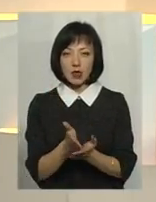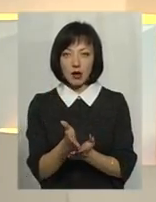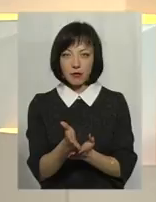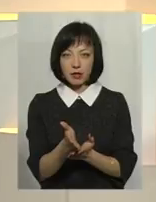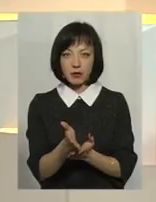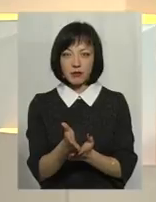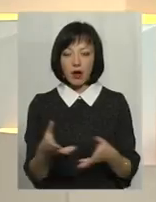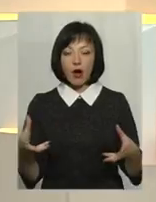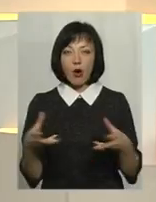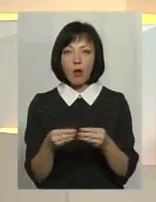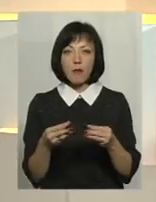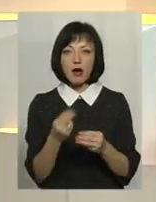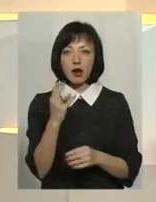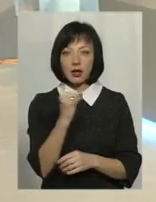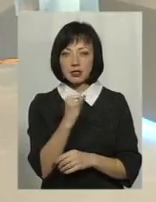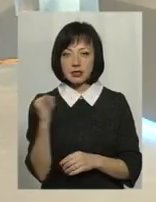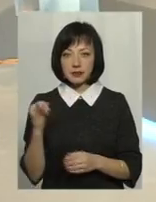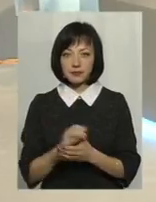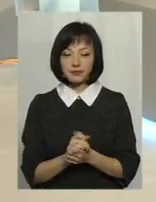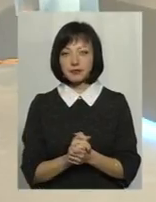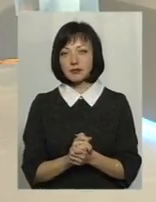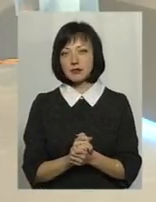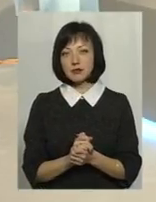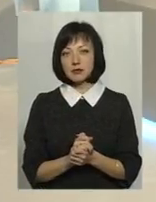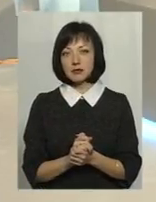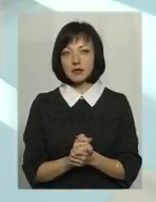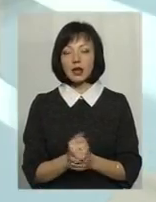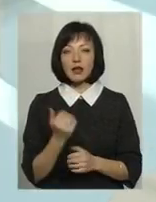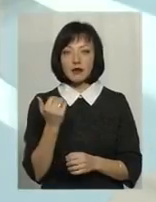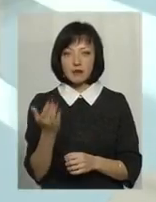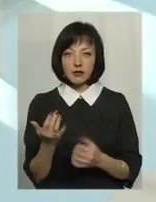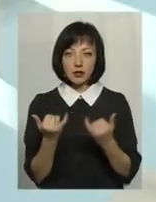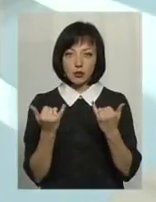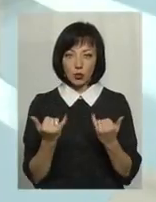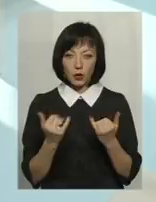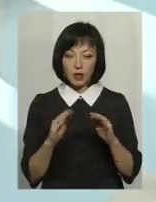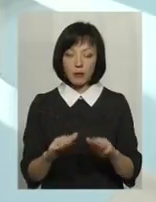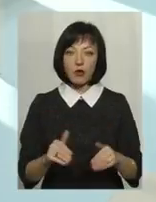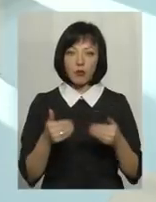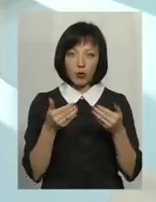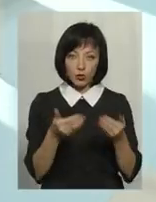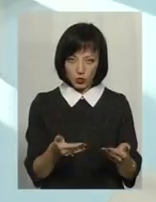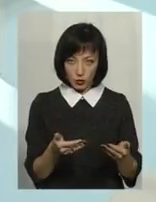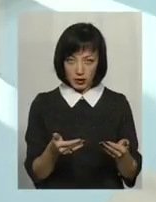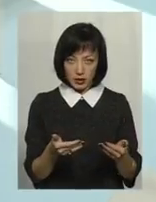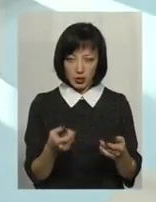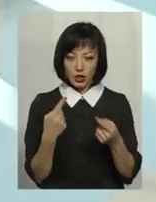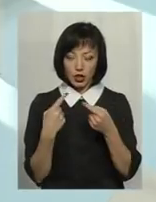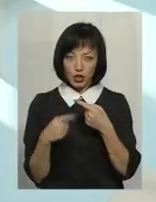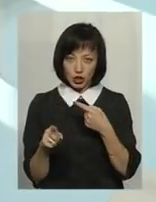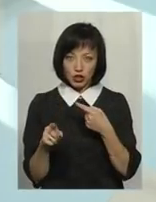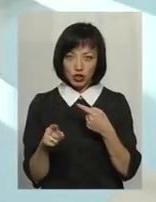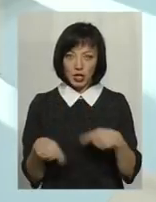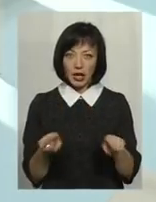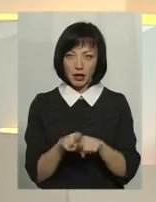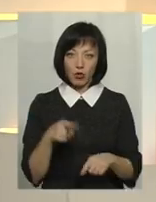кооперації. Пане Васильово, ви сьогодні пропонуєте інше, я так